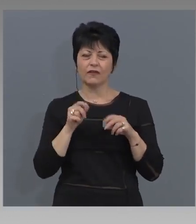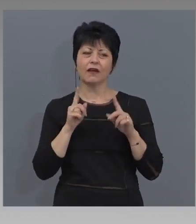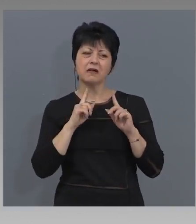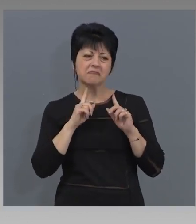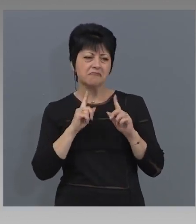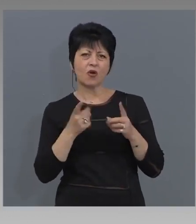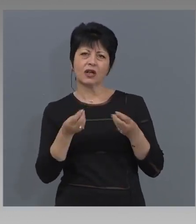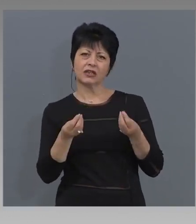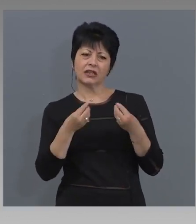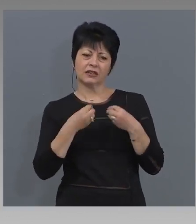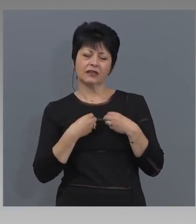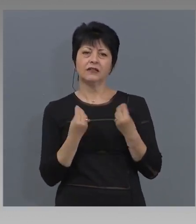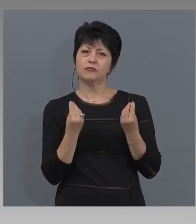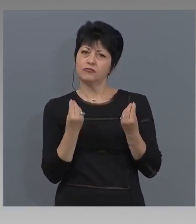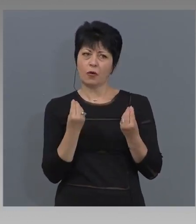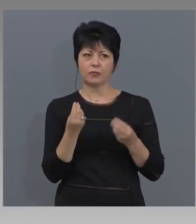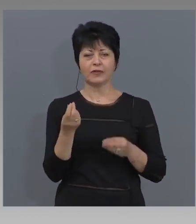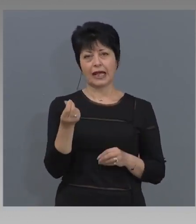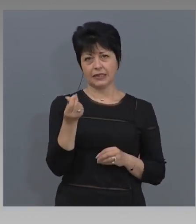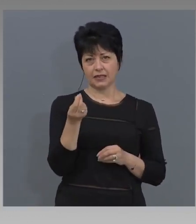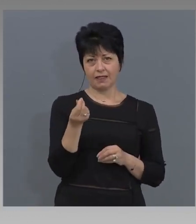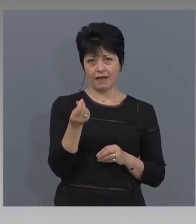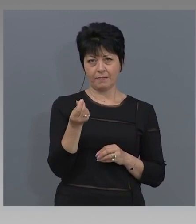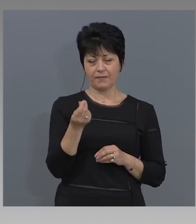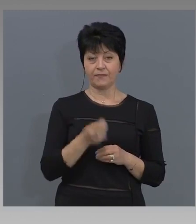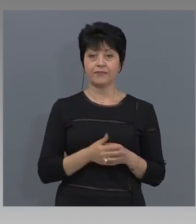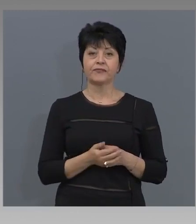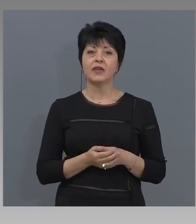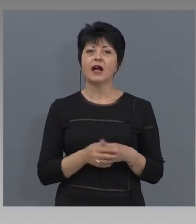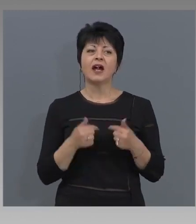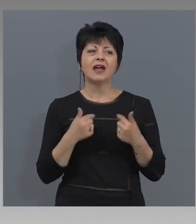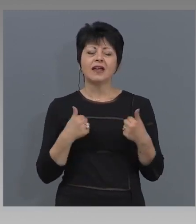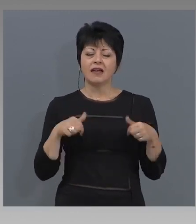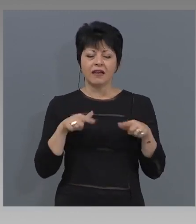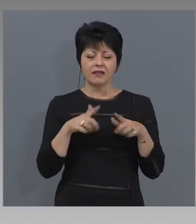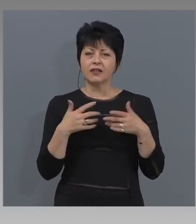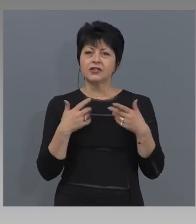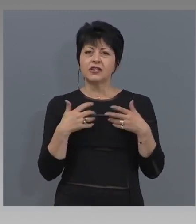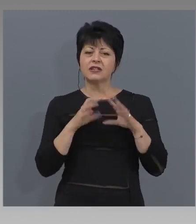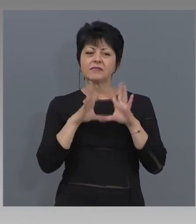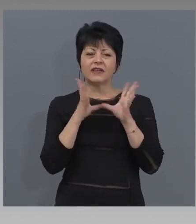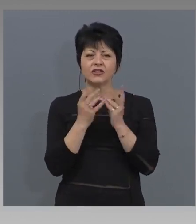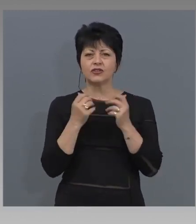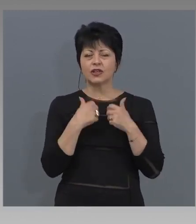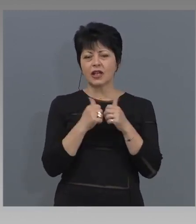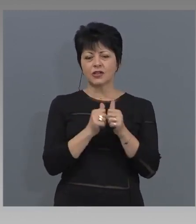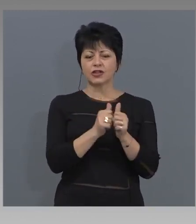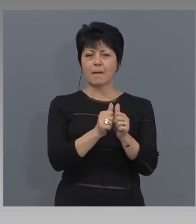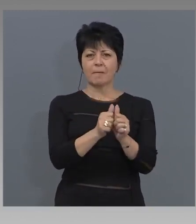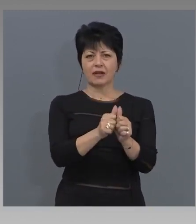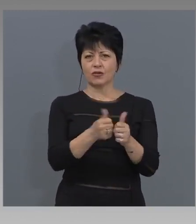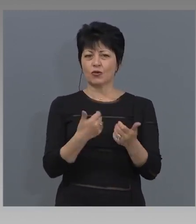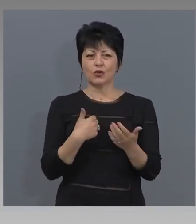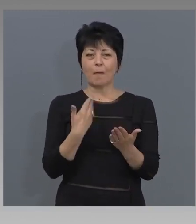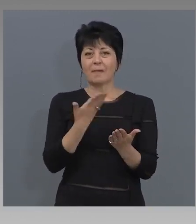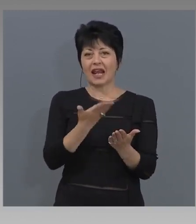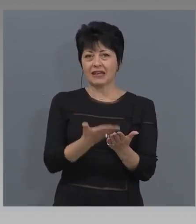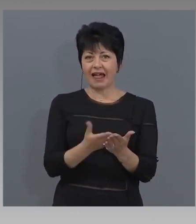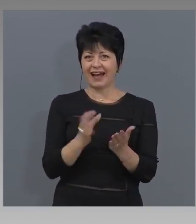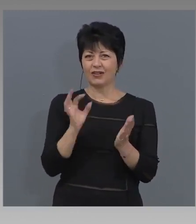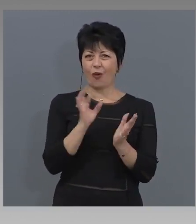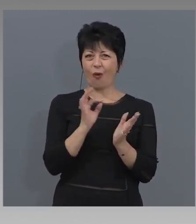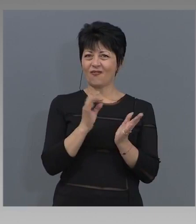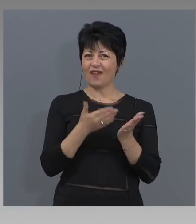наистина много добра цена. и другото, което ние ще искаме всички наши партньори, които предлагат оферта в тази платформа,